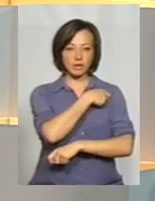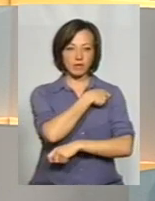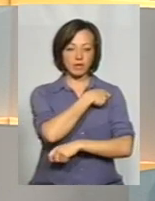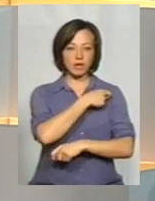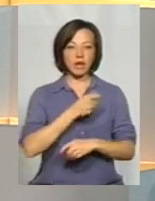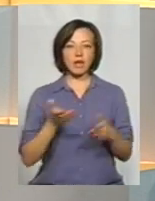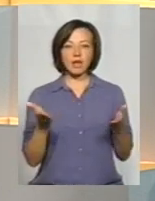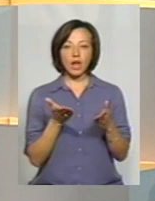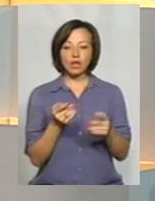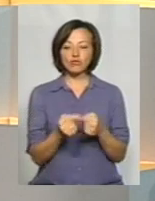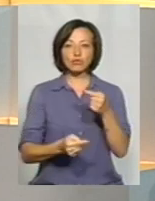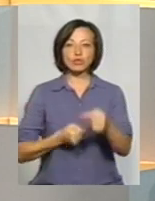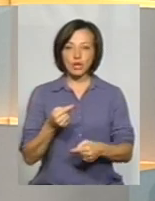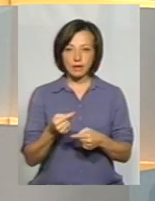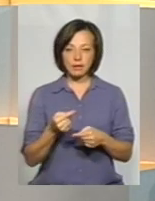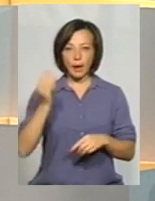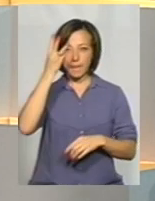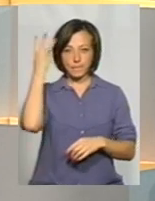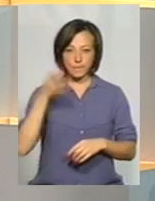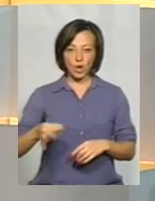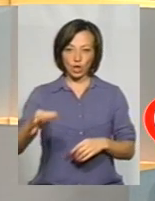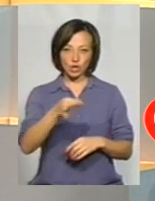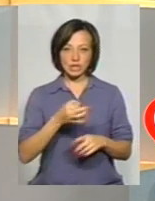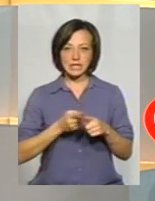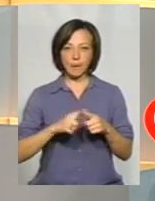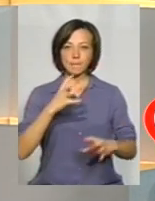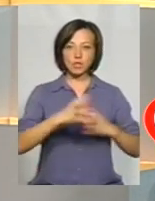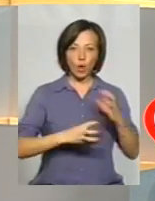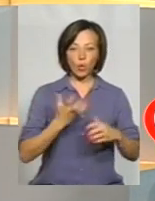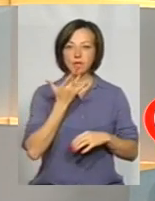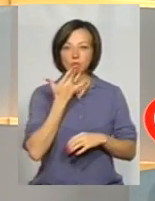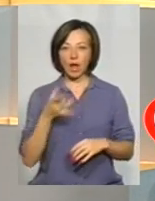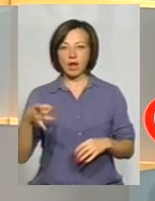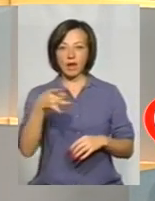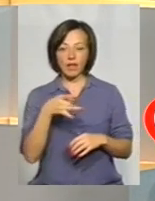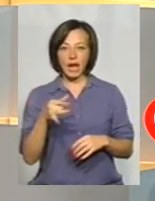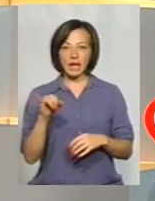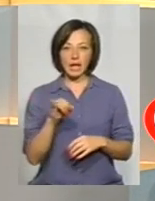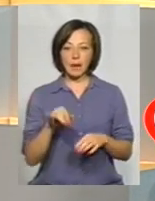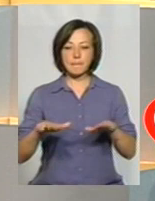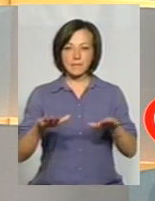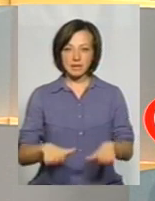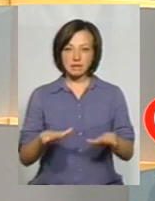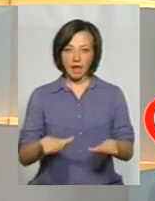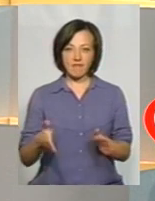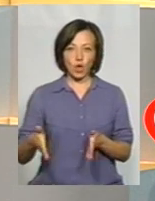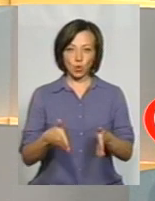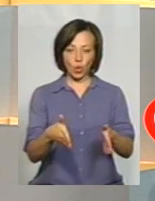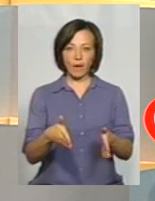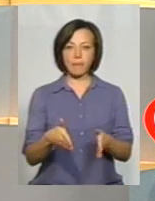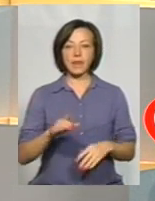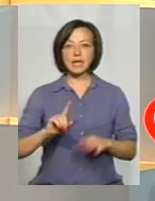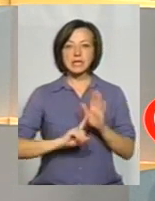які проходять через Хмельниччину. Це міжнародні, національні, регіональні та територіальні дороги. З 1